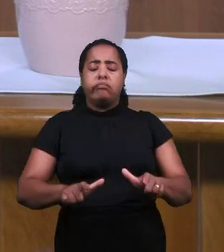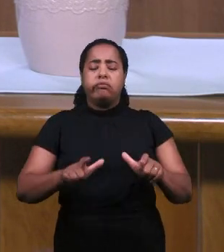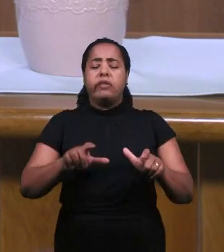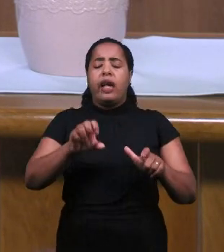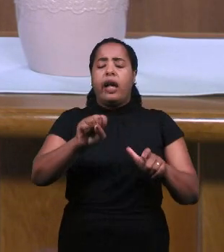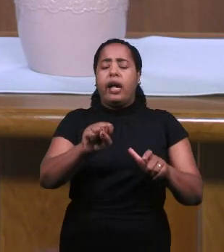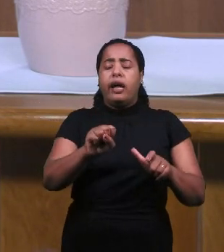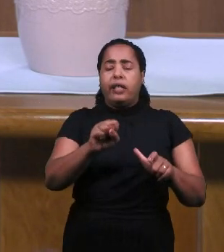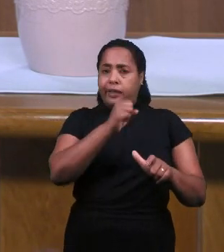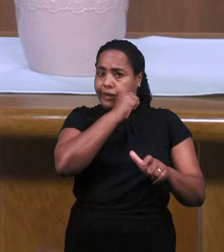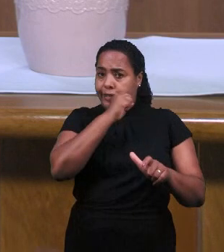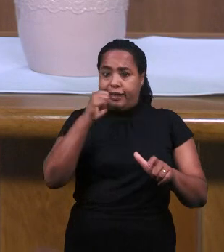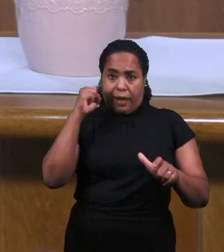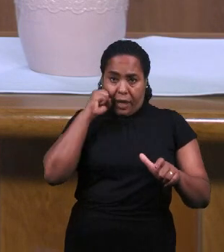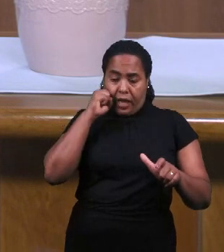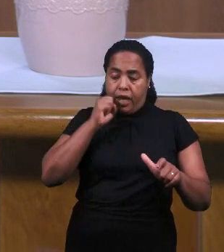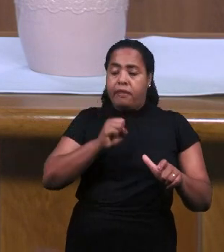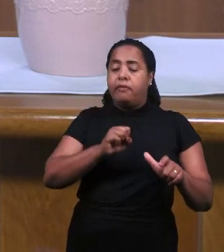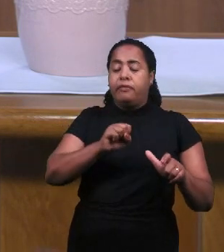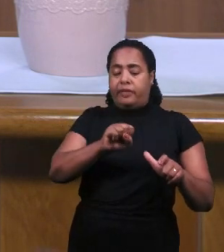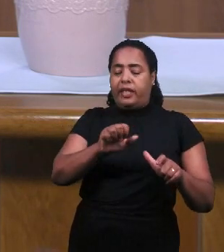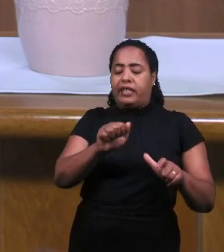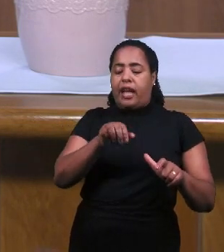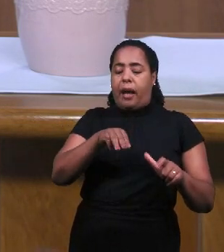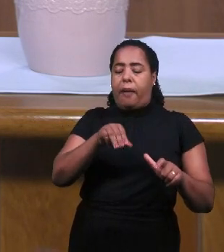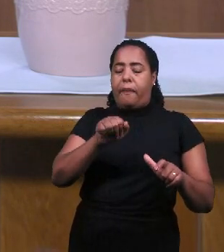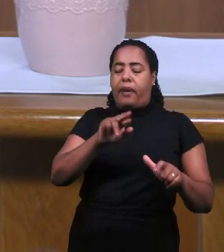И так он выходит из Самарии